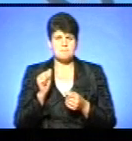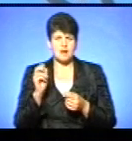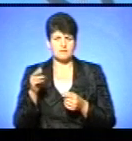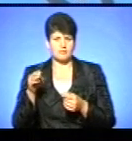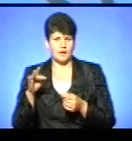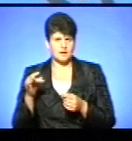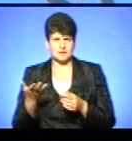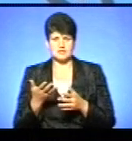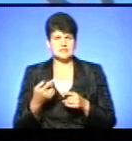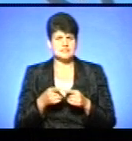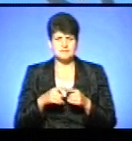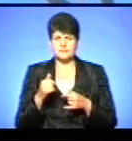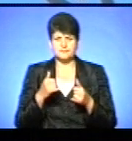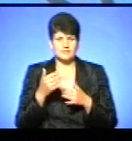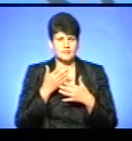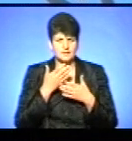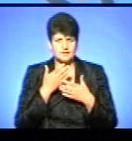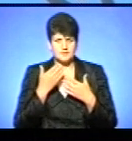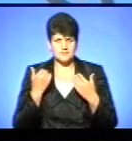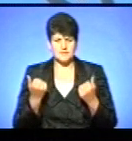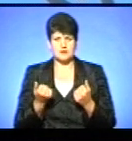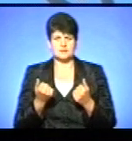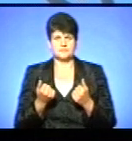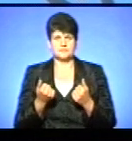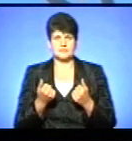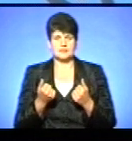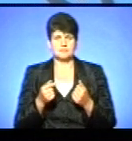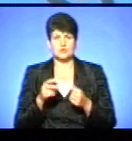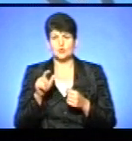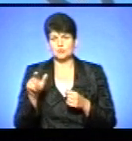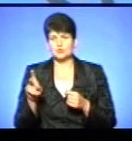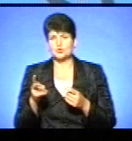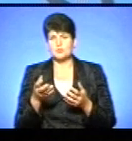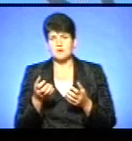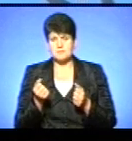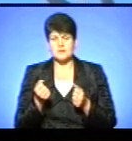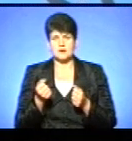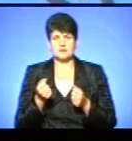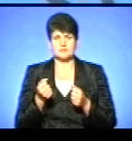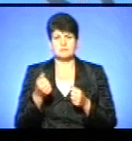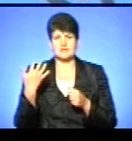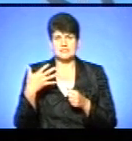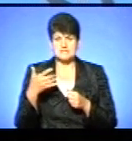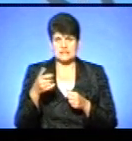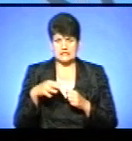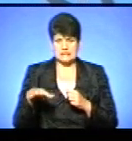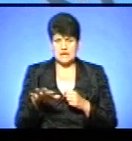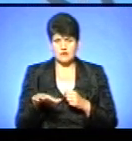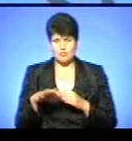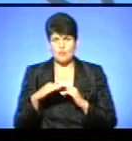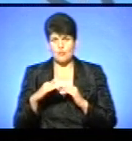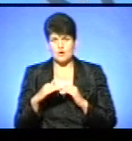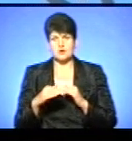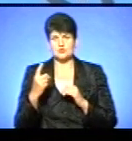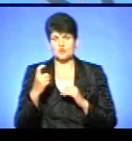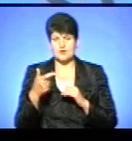нічого. Є категорія людей, які, ну, тримають там, все ж, по 50 гектарів, по 100 гектарів. Оце їхня